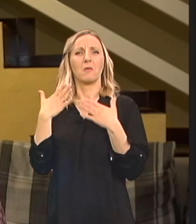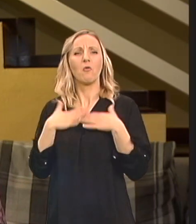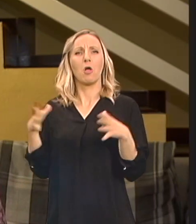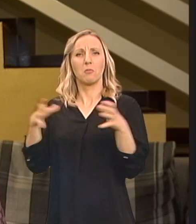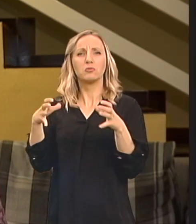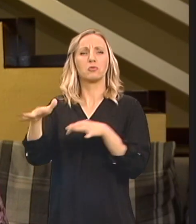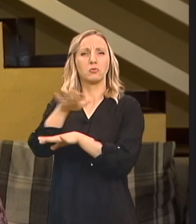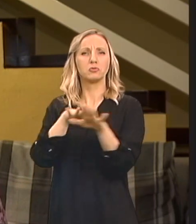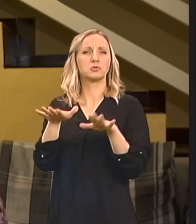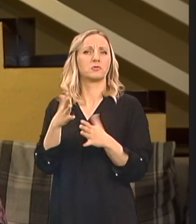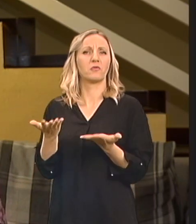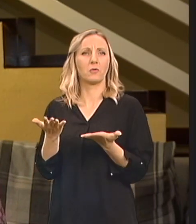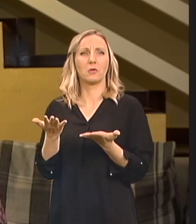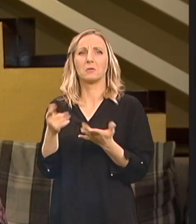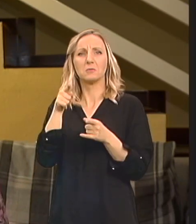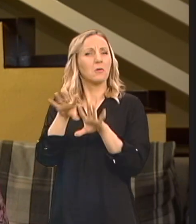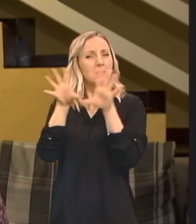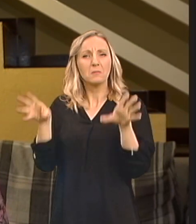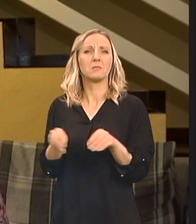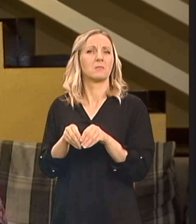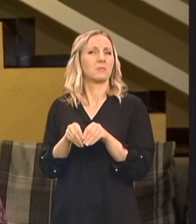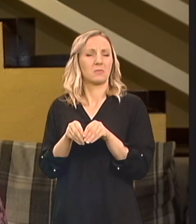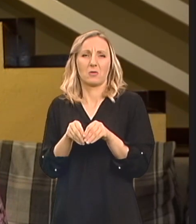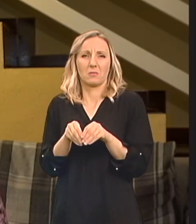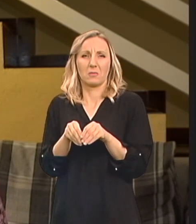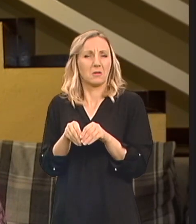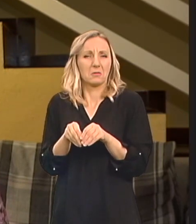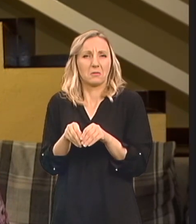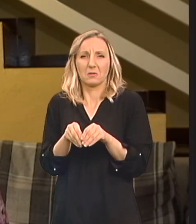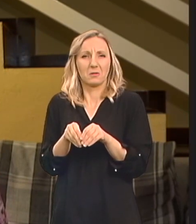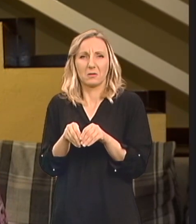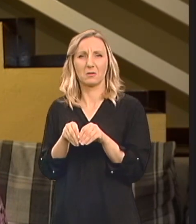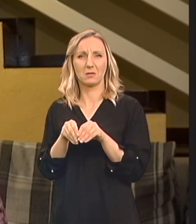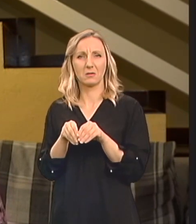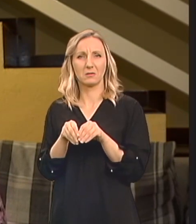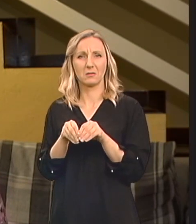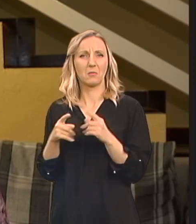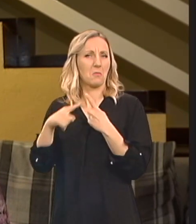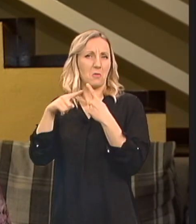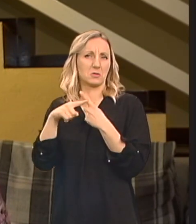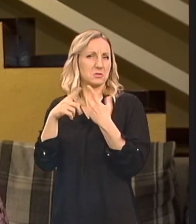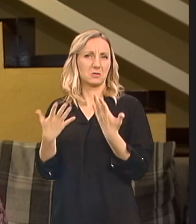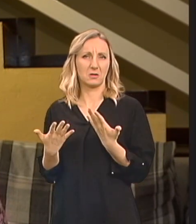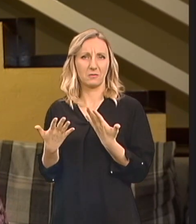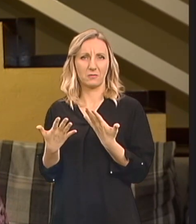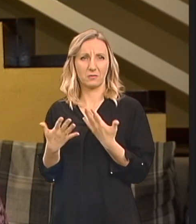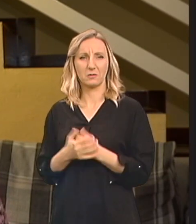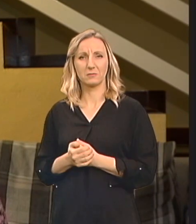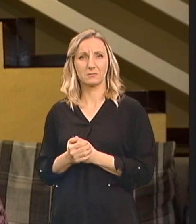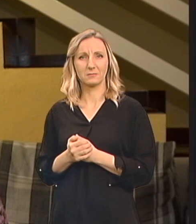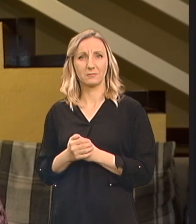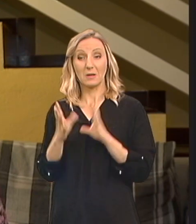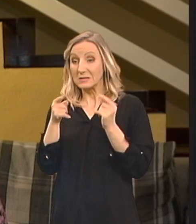druženja Tako da je to Komplet To sve je bilo U stvari To se dešavalo Dok je trajalo